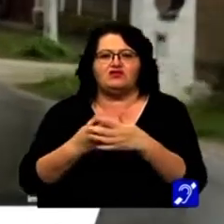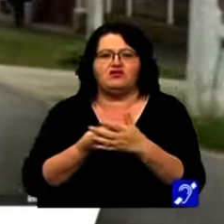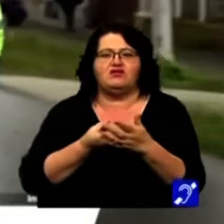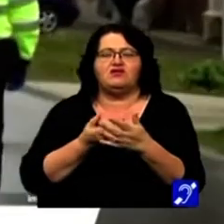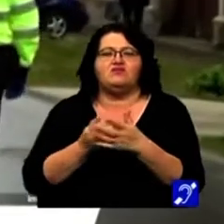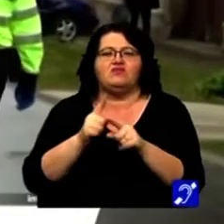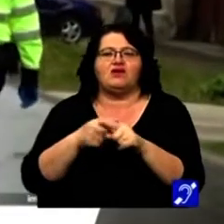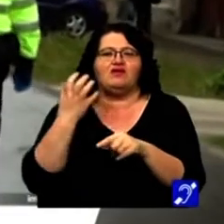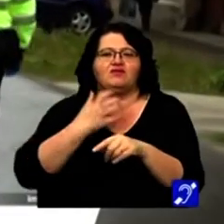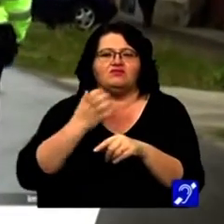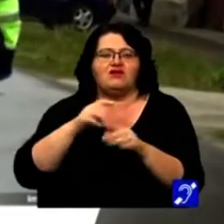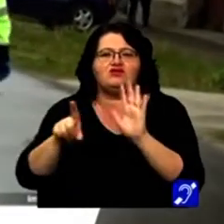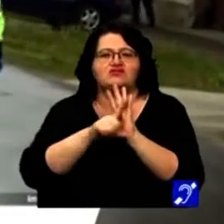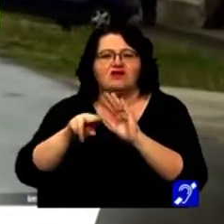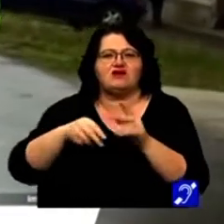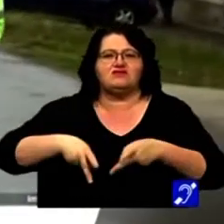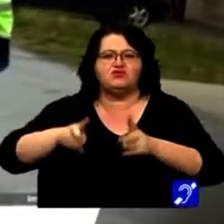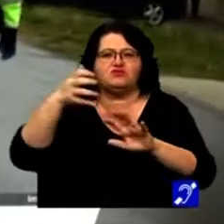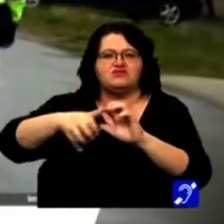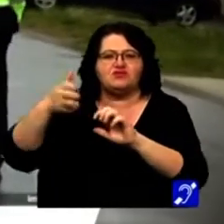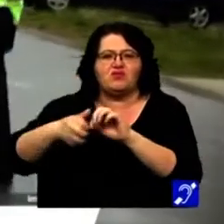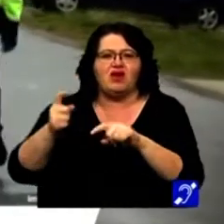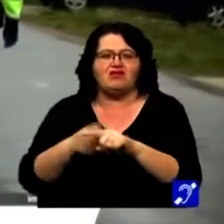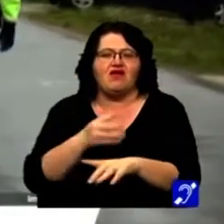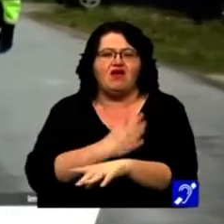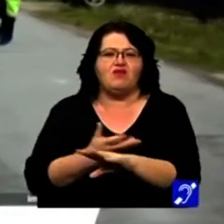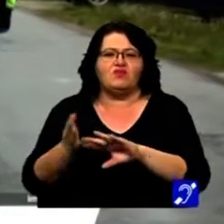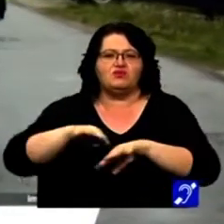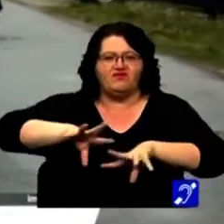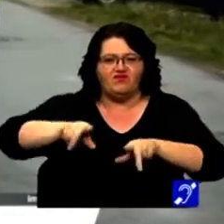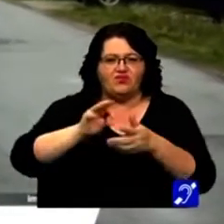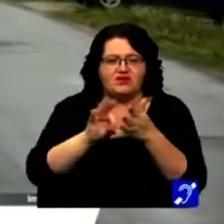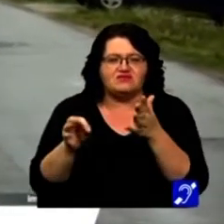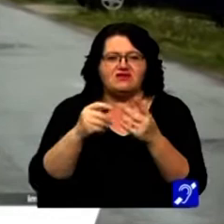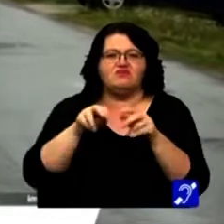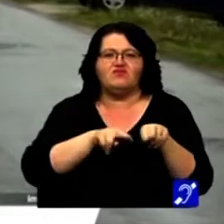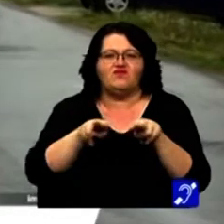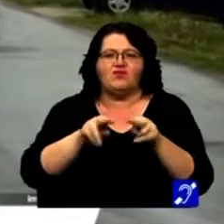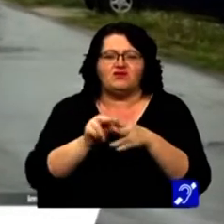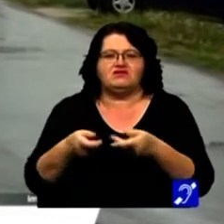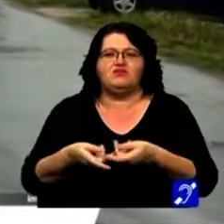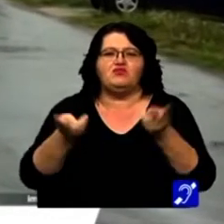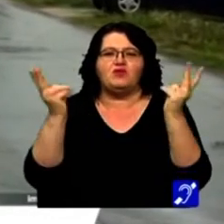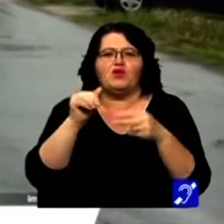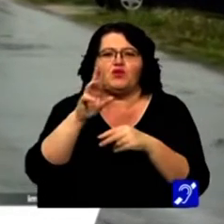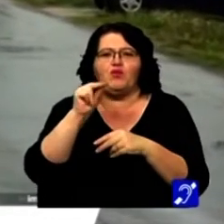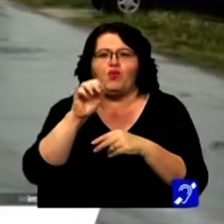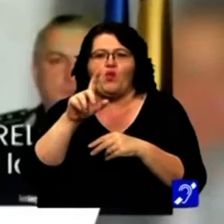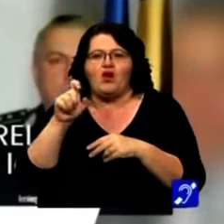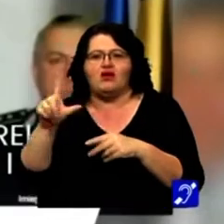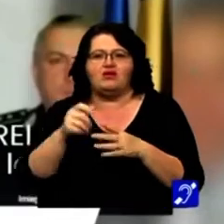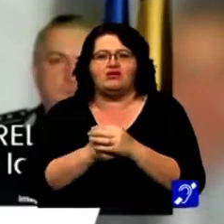legislația distrugând drumurile din județ și transportând material lemnos în mod fraudulos. Înregistrările au fost făcute publice de Europol.